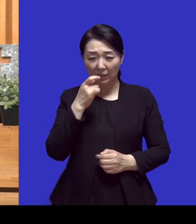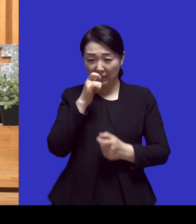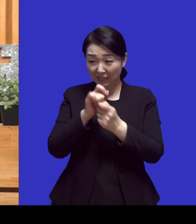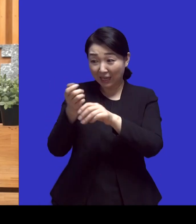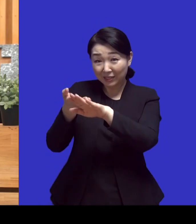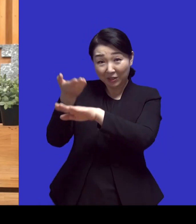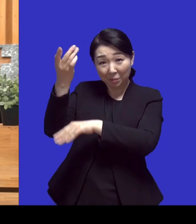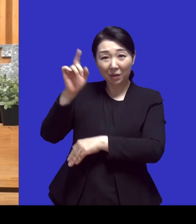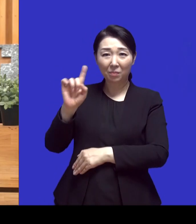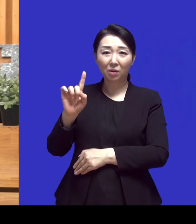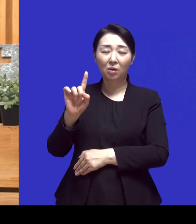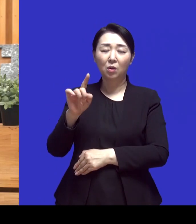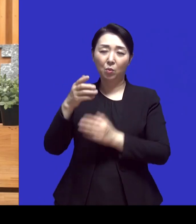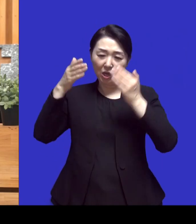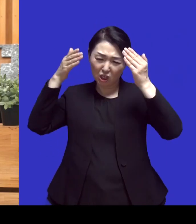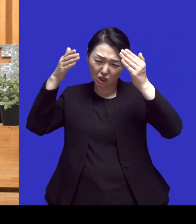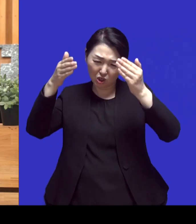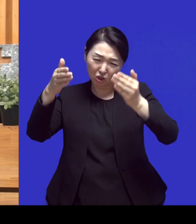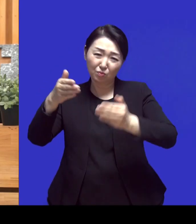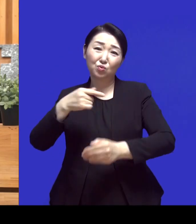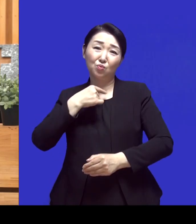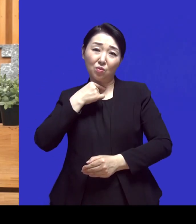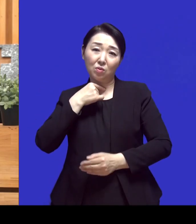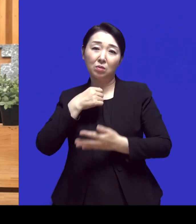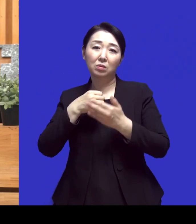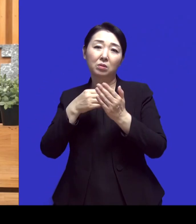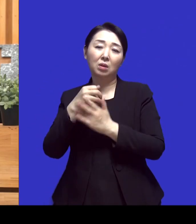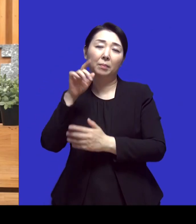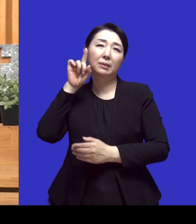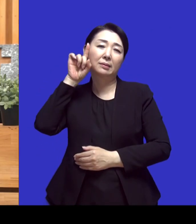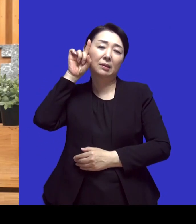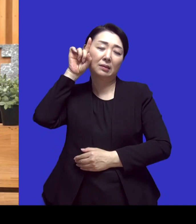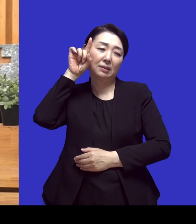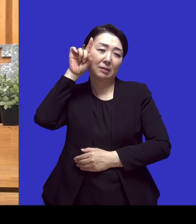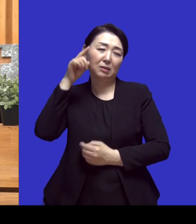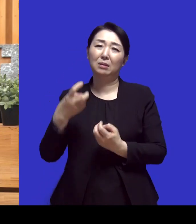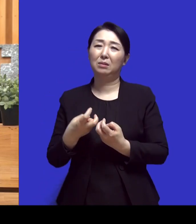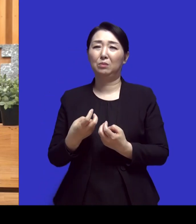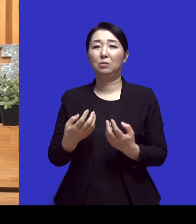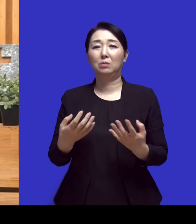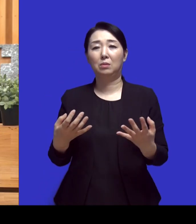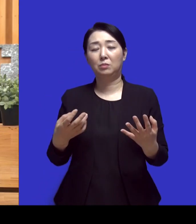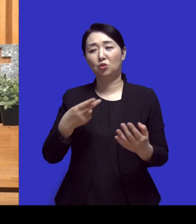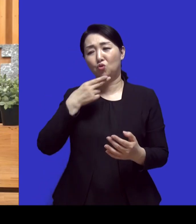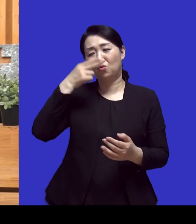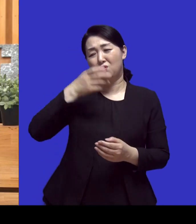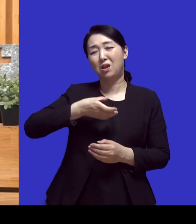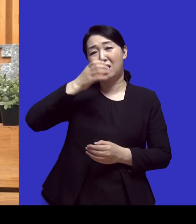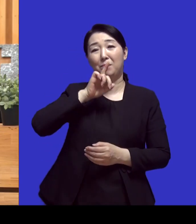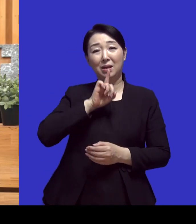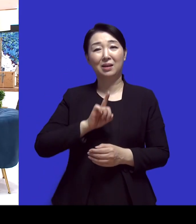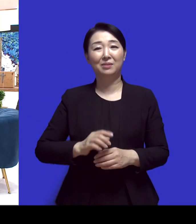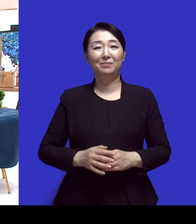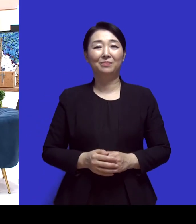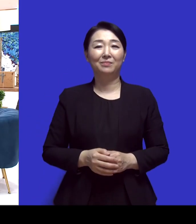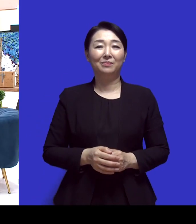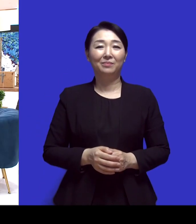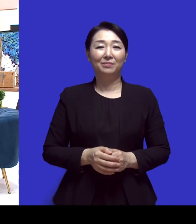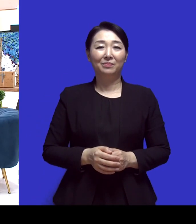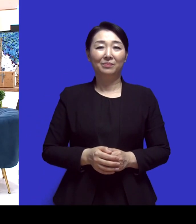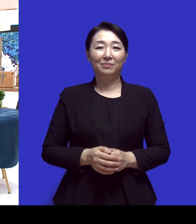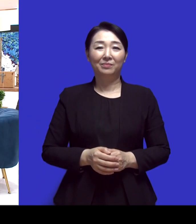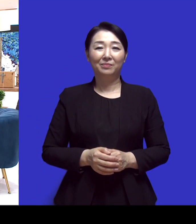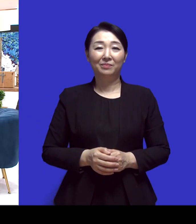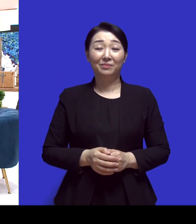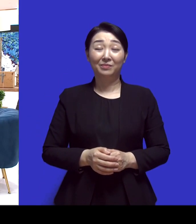중에도 아무래도 과도한 집중력을 요하는 일일수록 아무래도 그 스트레스 때문에 좀 과하게 마시는 경우가 있는 것 같다 뭐 이런 말씀을